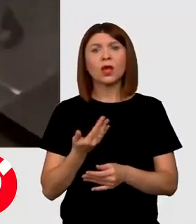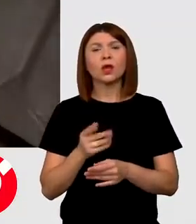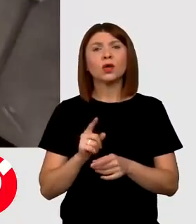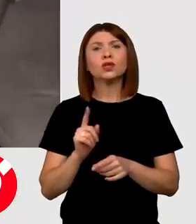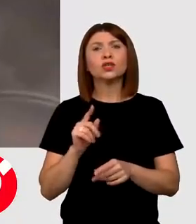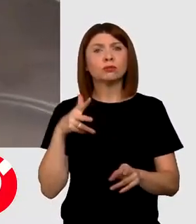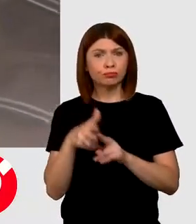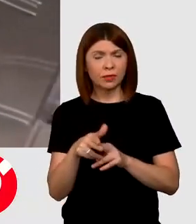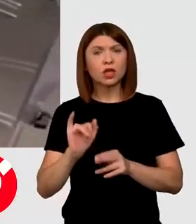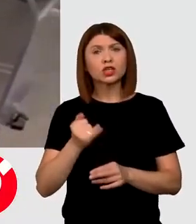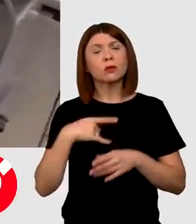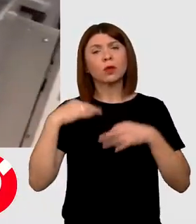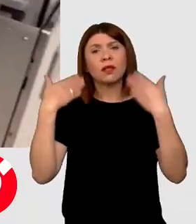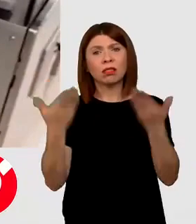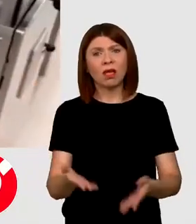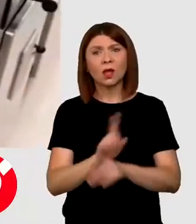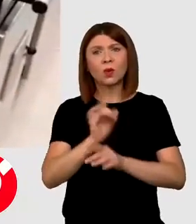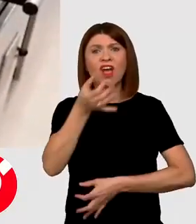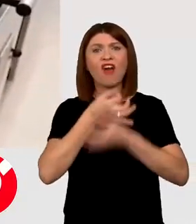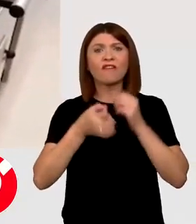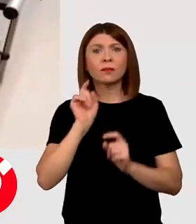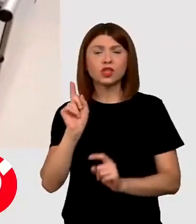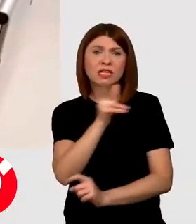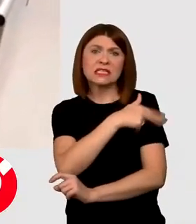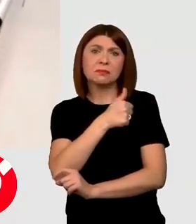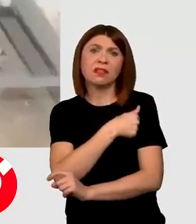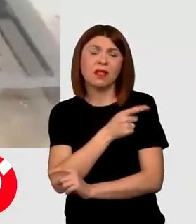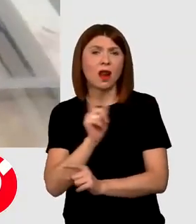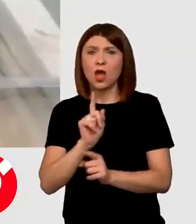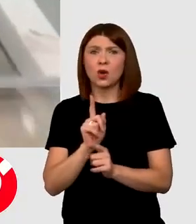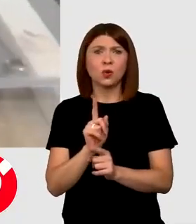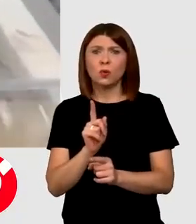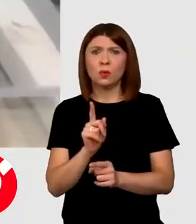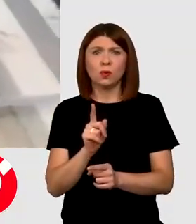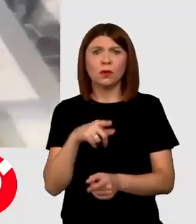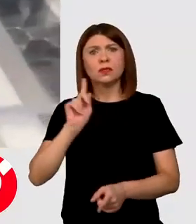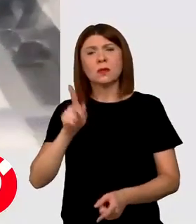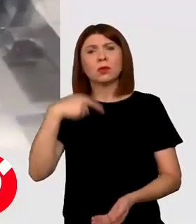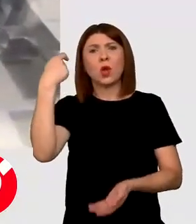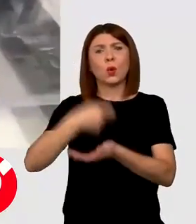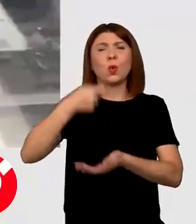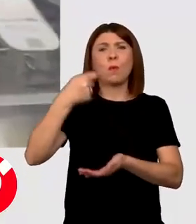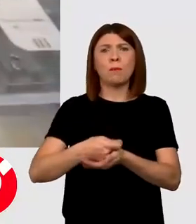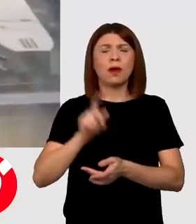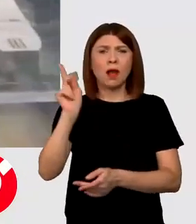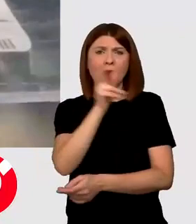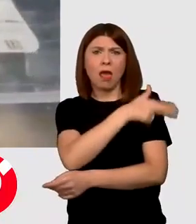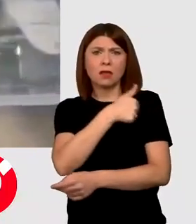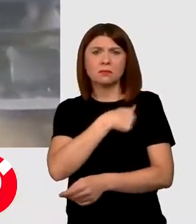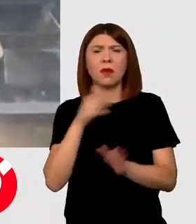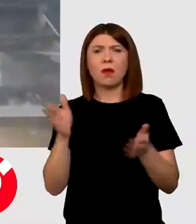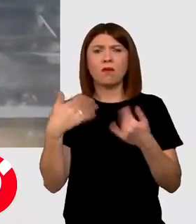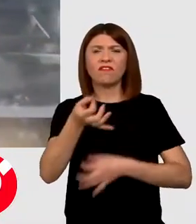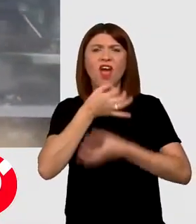restrictivă și se poate elibera numai în farmaciile de spital. Deci nici fomenală se poate fi administrat în ambulatoriu,